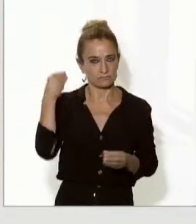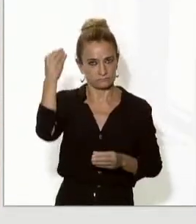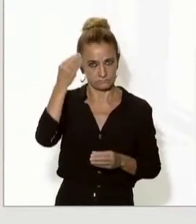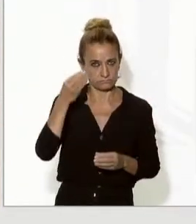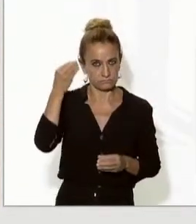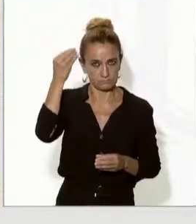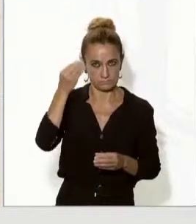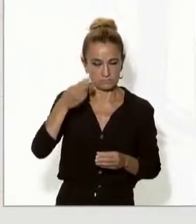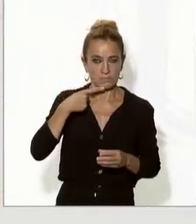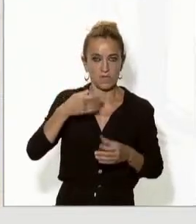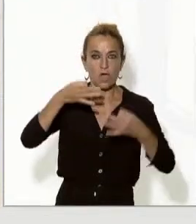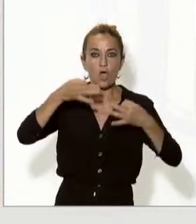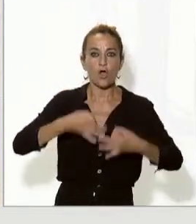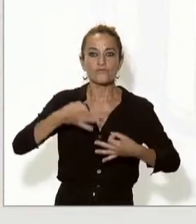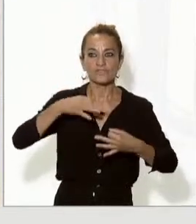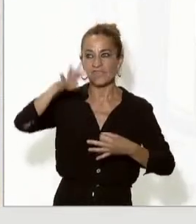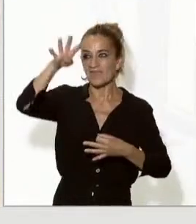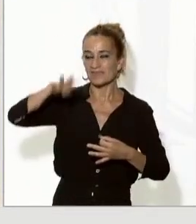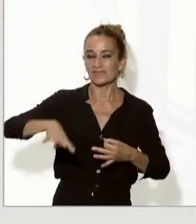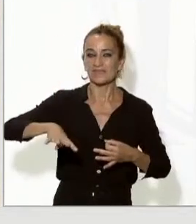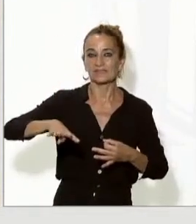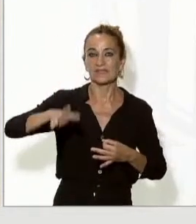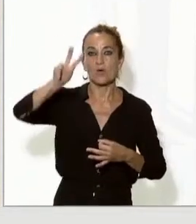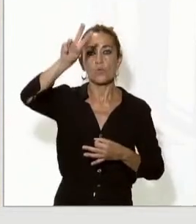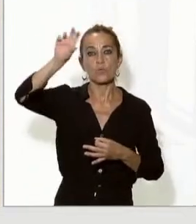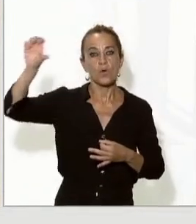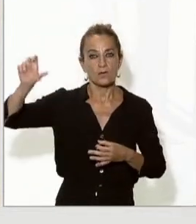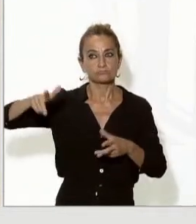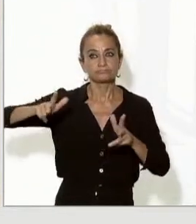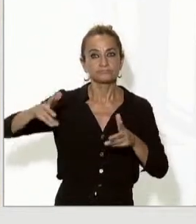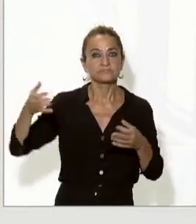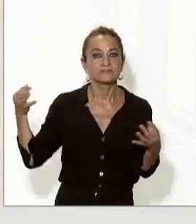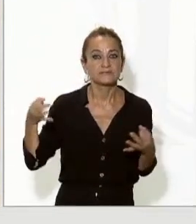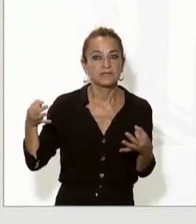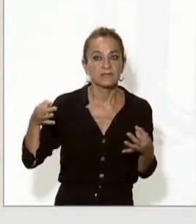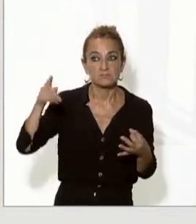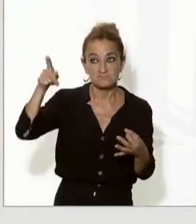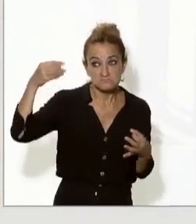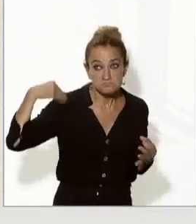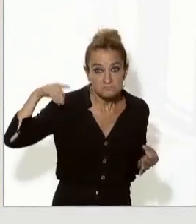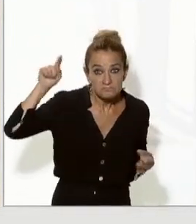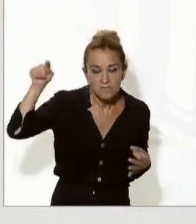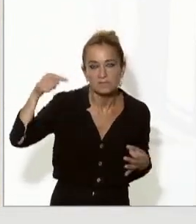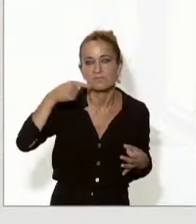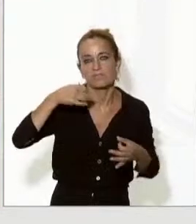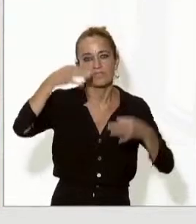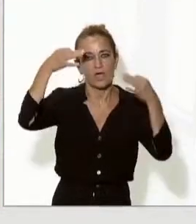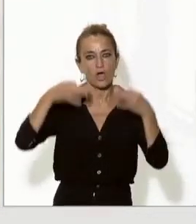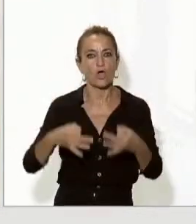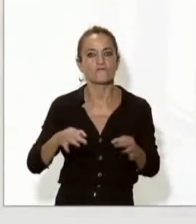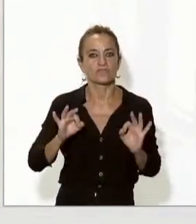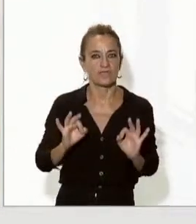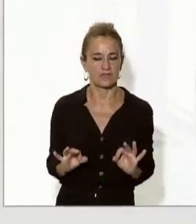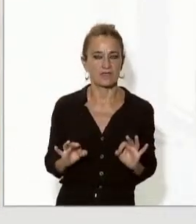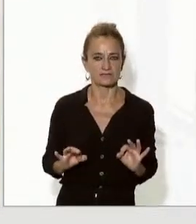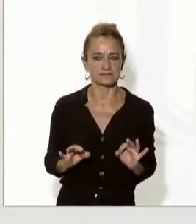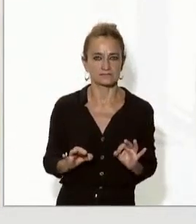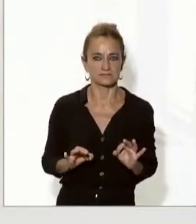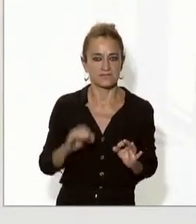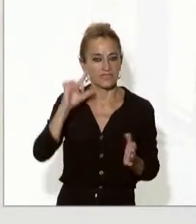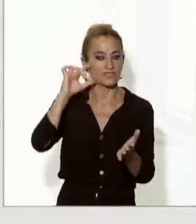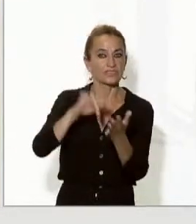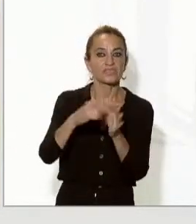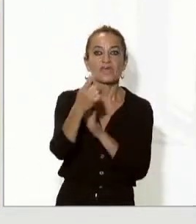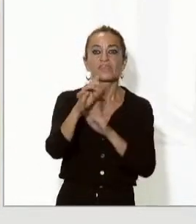l'oficialitat del català a la Unió Europea és que la Unió Europea digui que és oficial i això és el que es farà a partir del dia 19